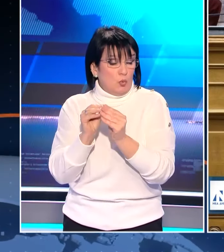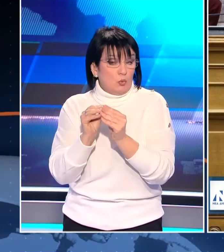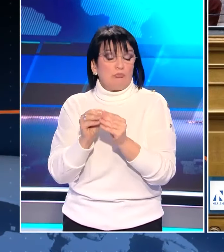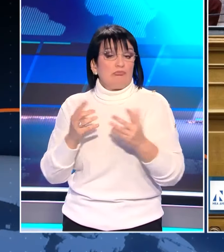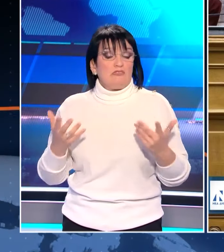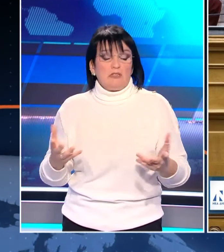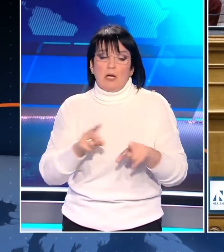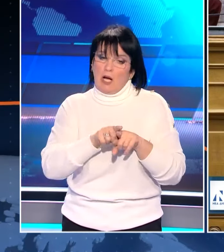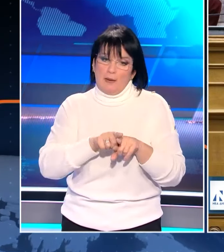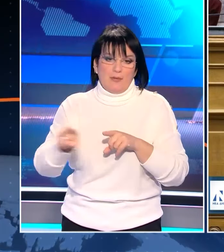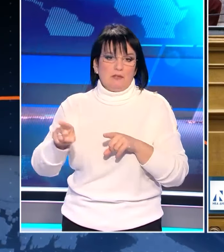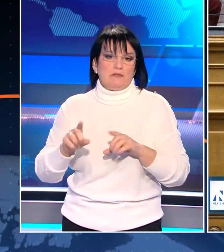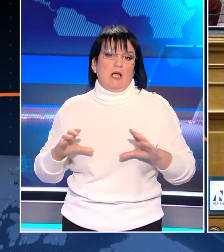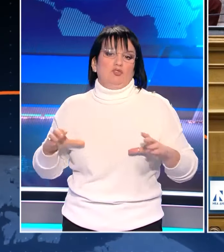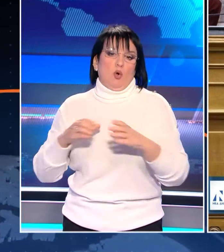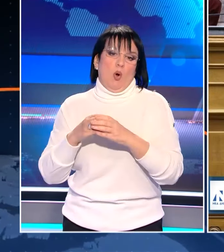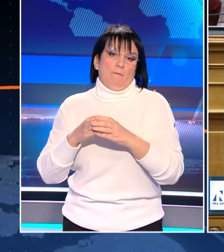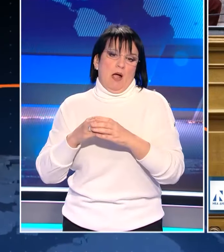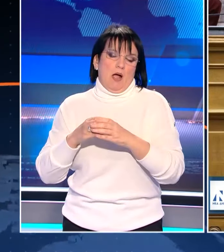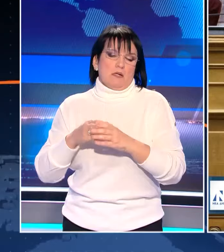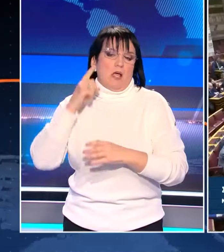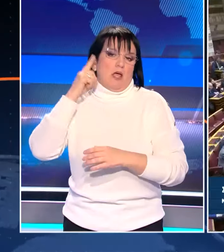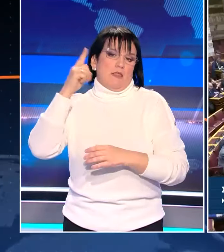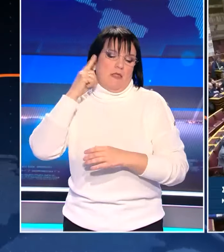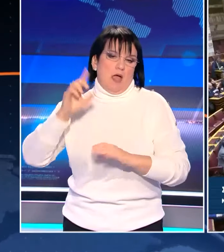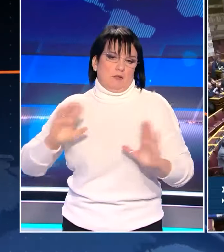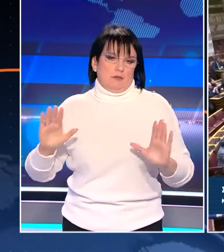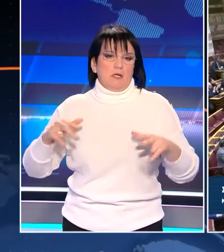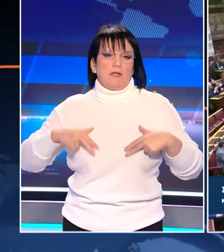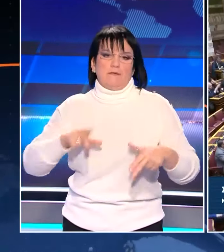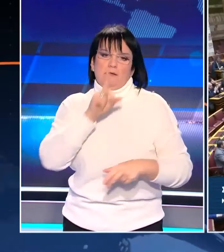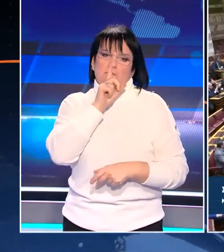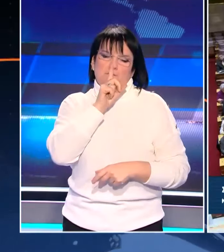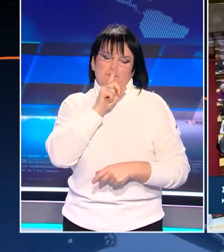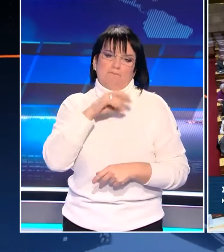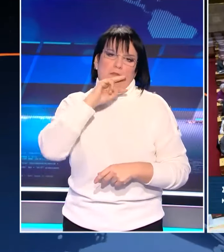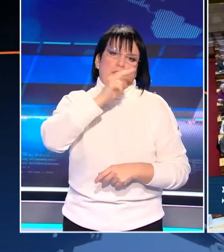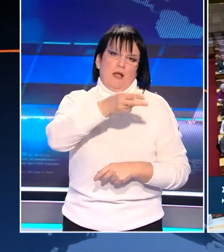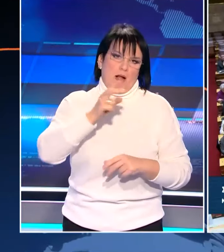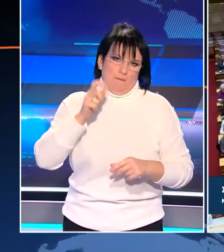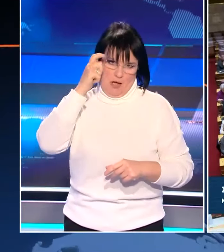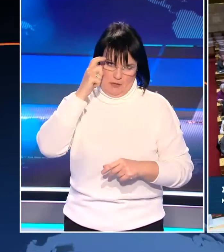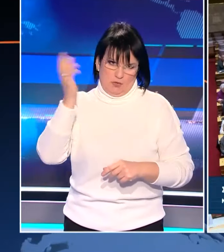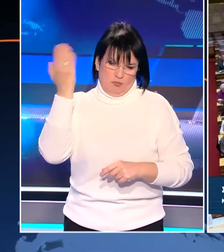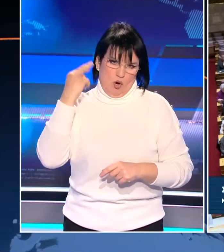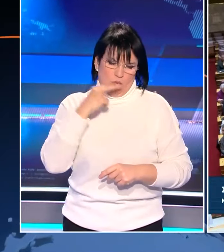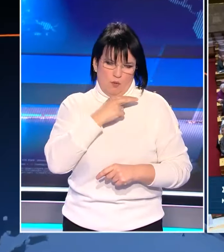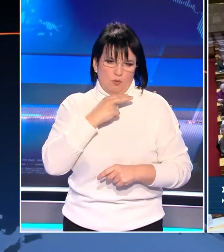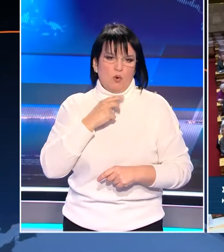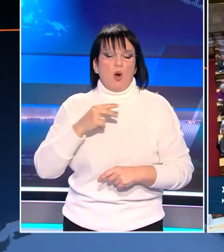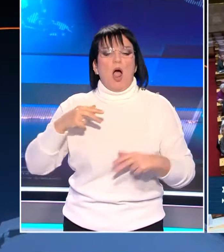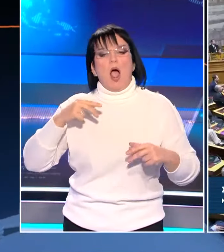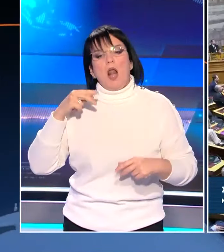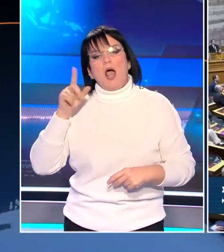σχέση με την παράταξή μας και με τις ιδέες μας. Η κυβέρνηση απέφυγε οποιοδήποτε σχόλιο για την αμιλία του πρώην Πρωθυπουργού, με τον